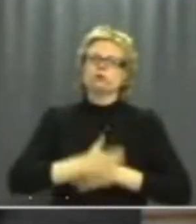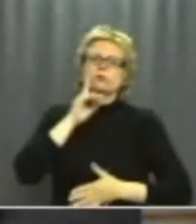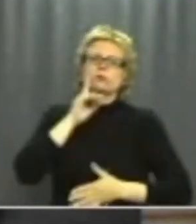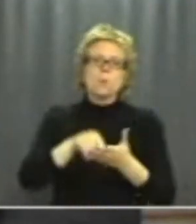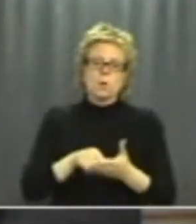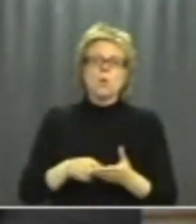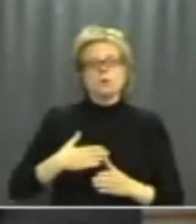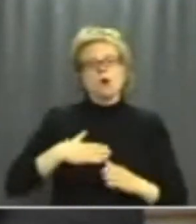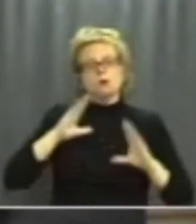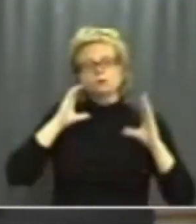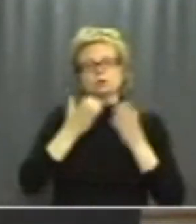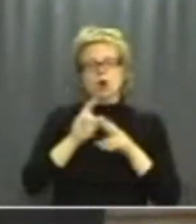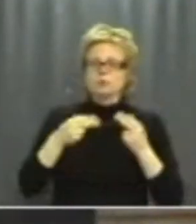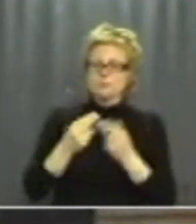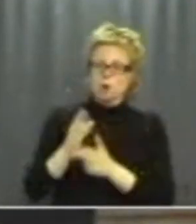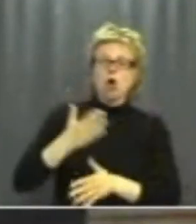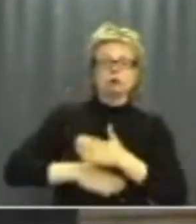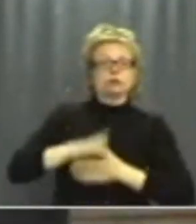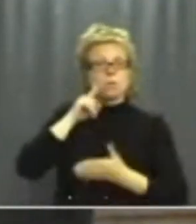socialnämnden önskat.